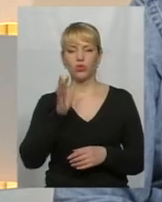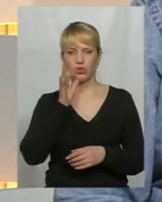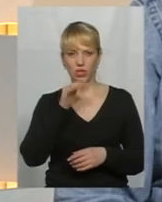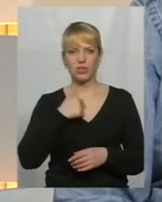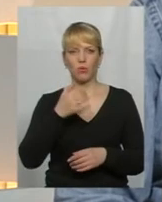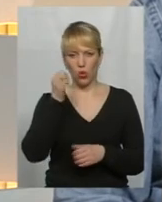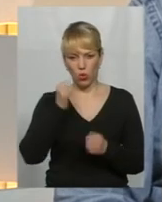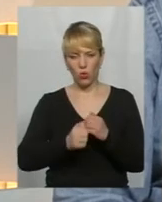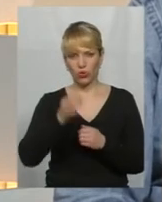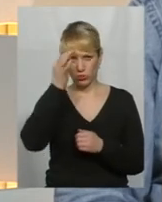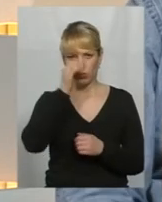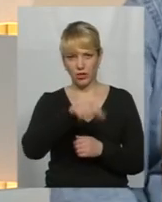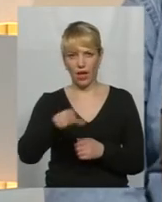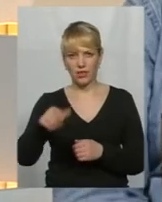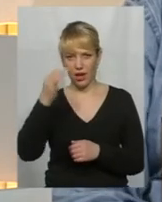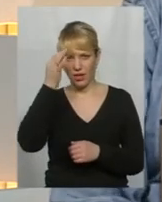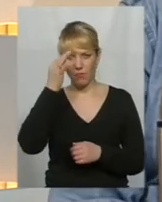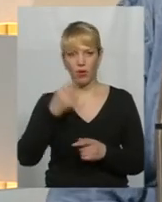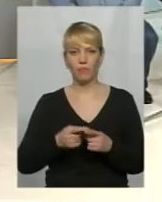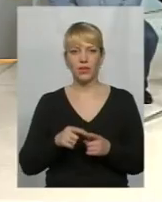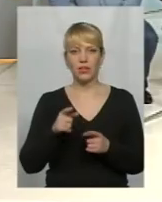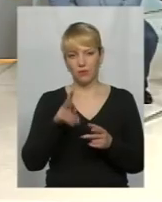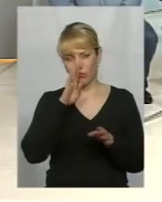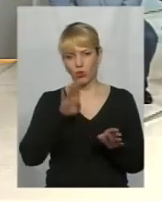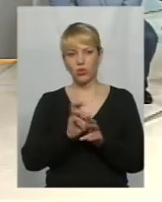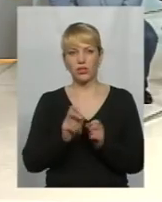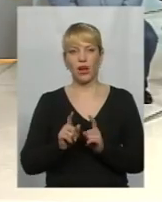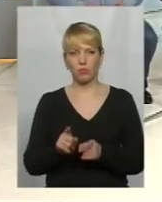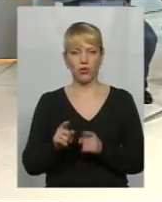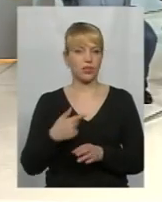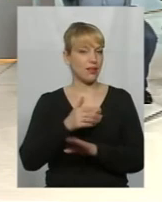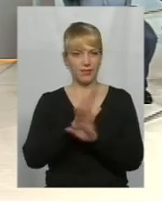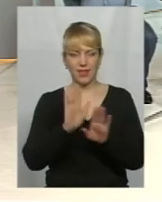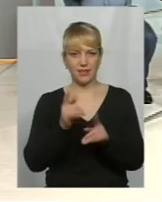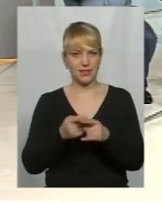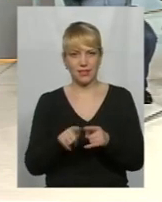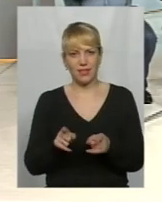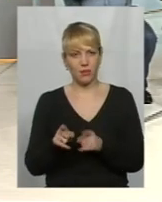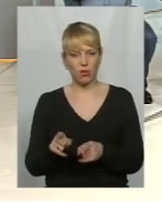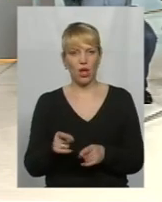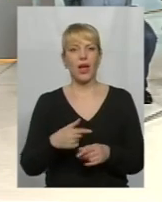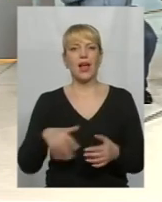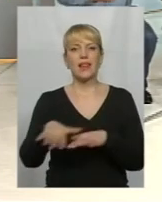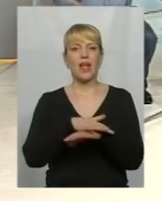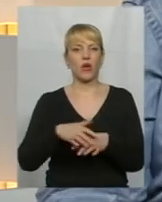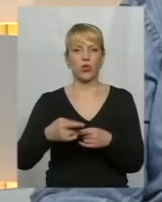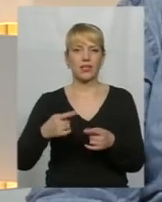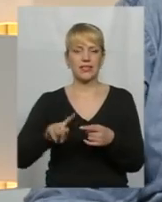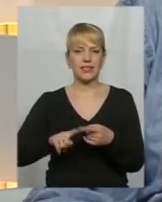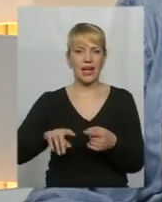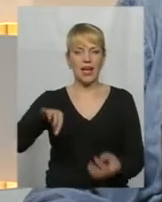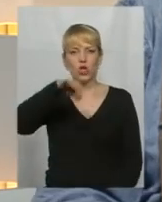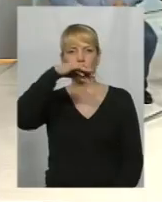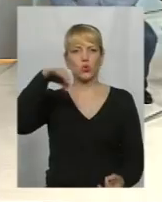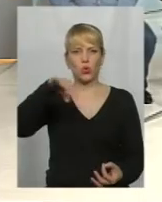це згадаємо. Прийде час, повідте мені. Це якось так погорозує звучить. Та не погорозує, розумієте, народ це струна. А струну, чим більше тянеш, у нас